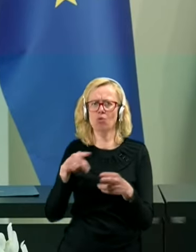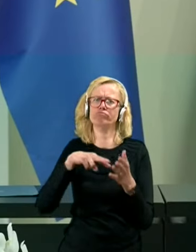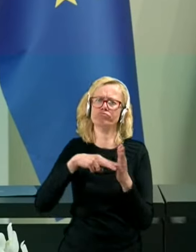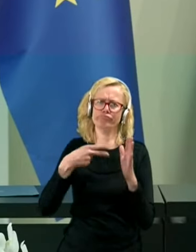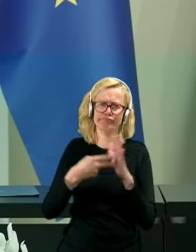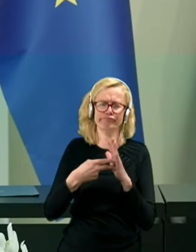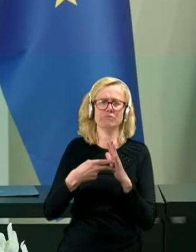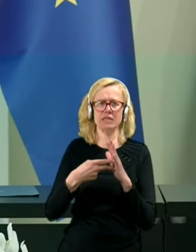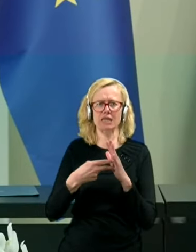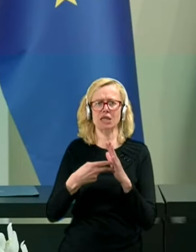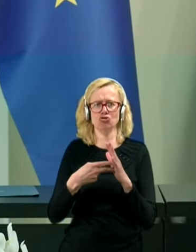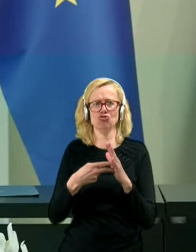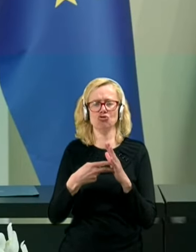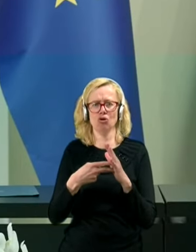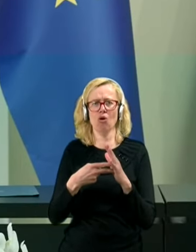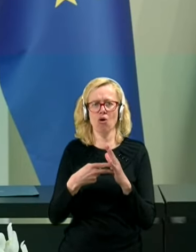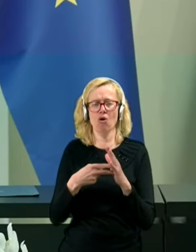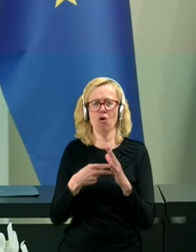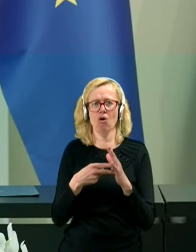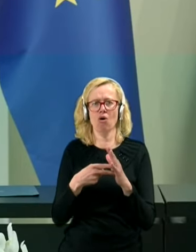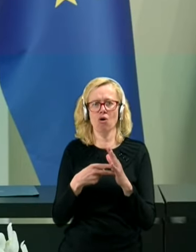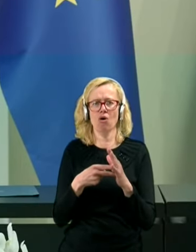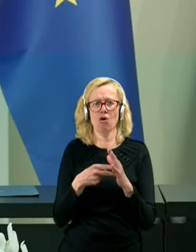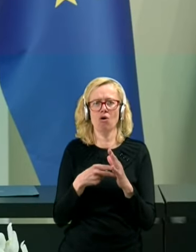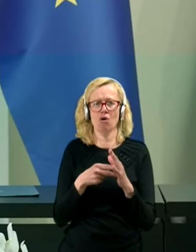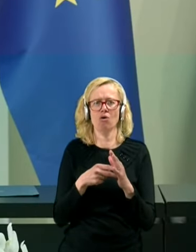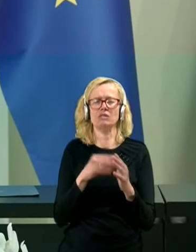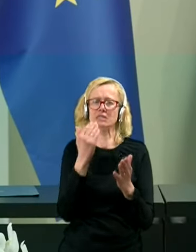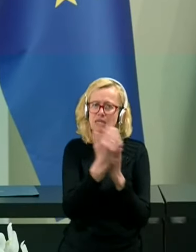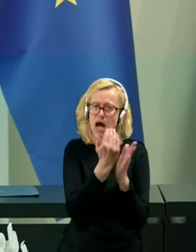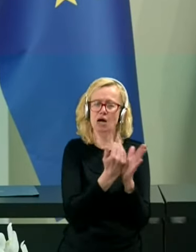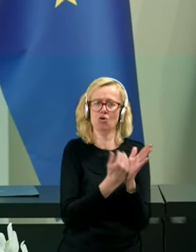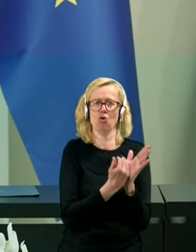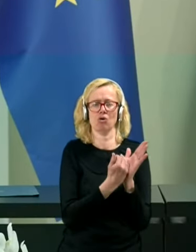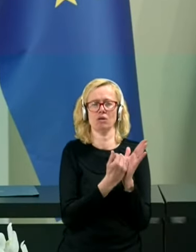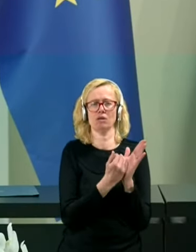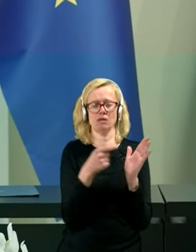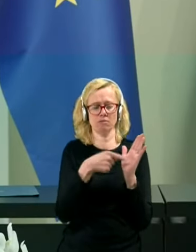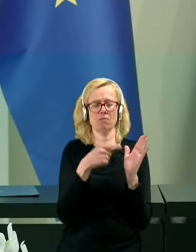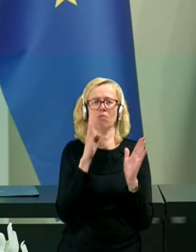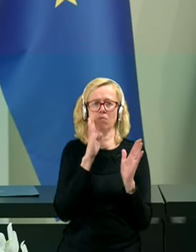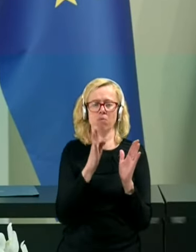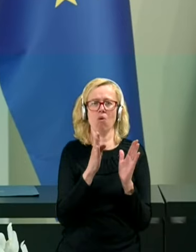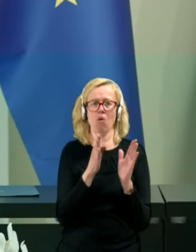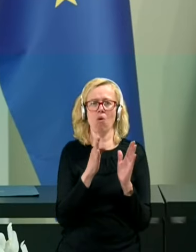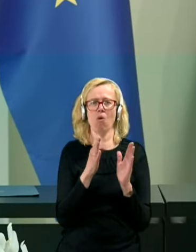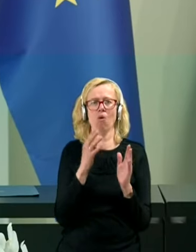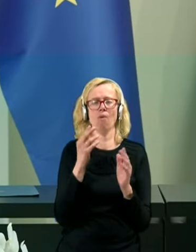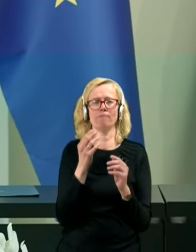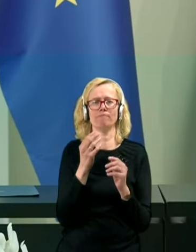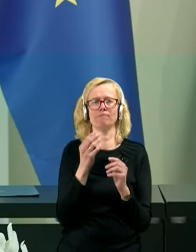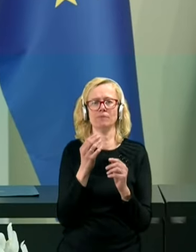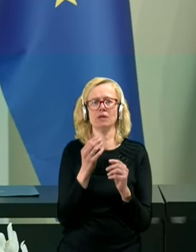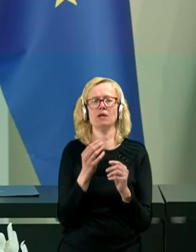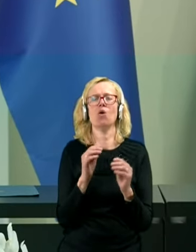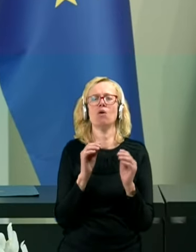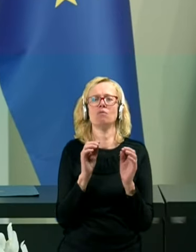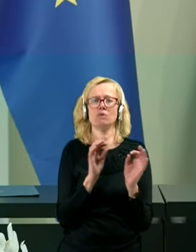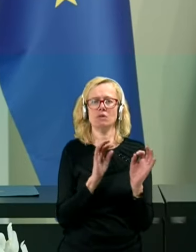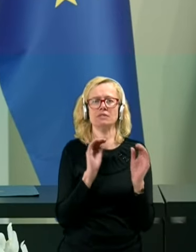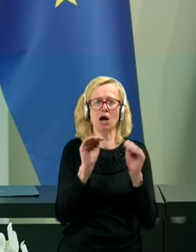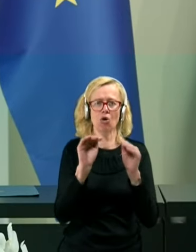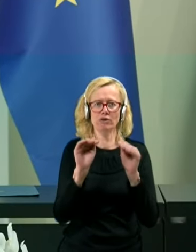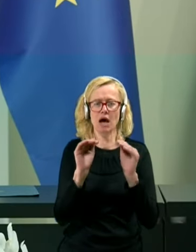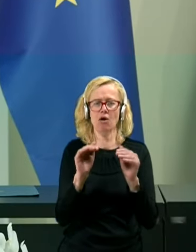in zakon, ki bo seveda predpostavljal tudi zagotavljanje postreznih finančnih